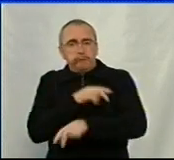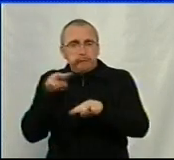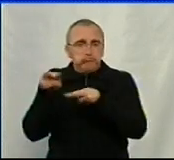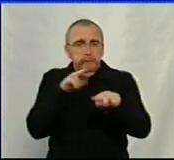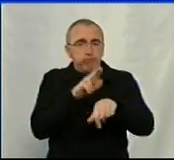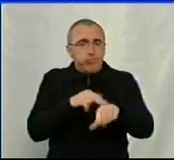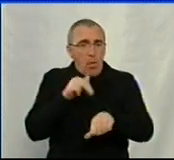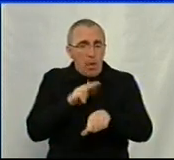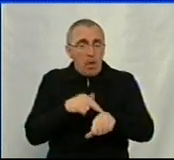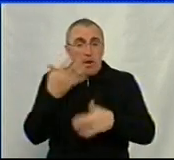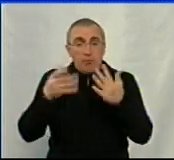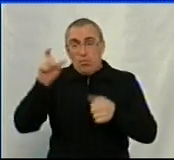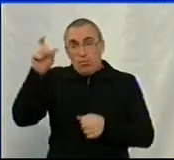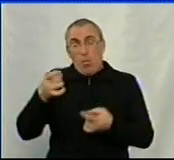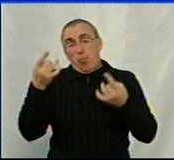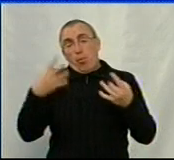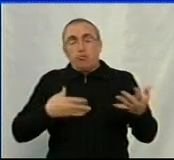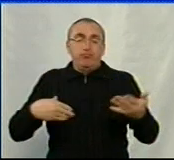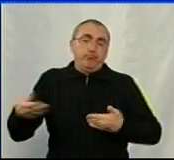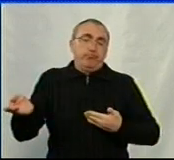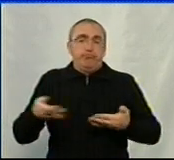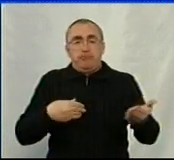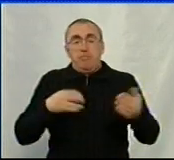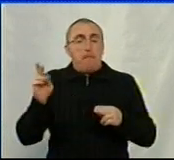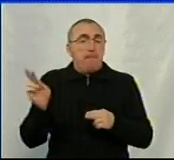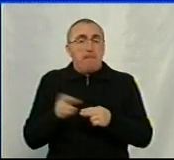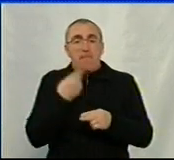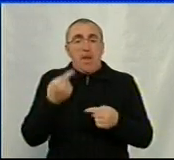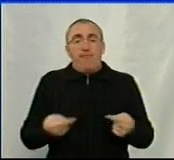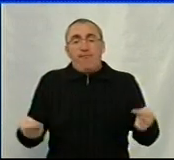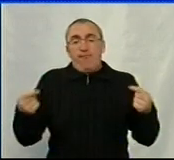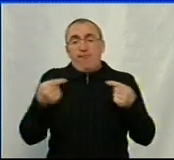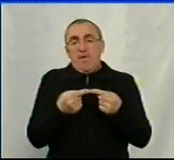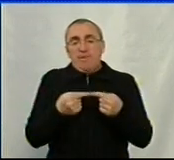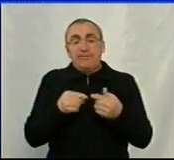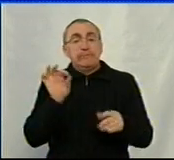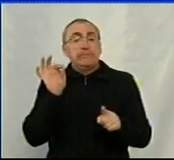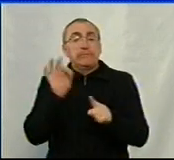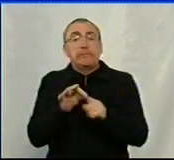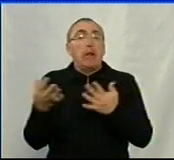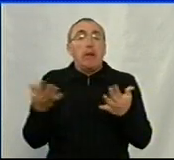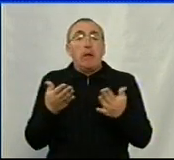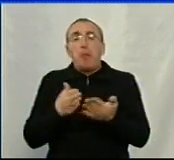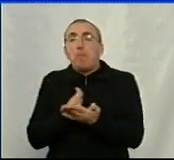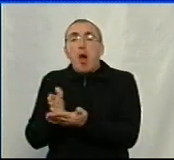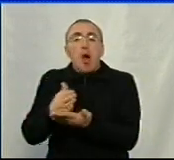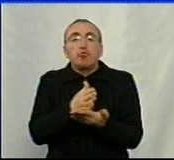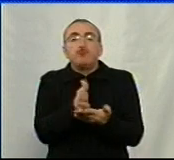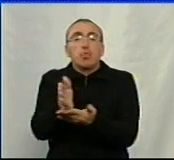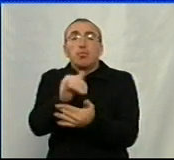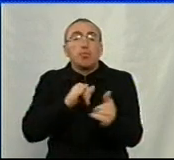І якщо людина просто пересувається без визначеної цілі, вона